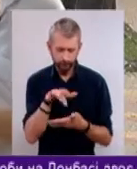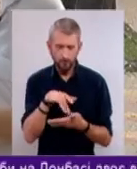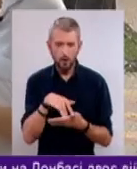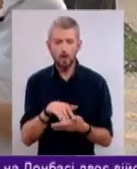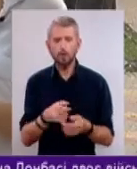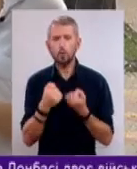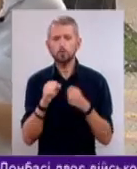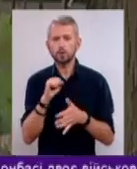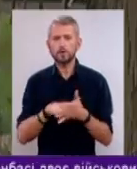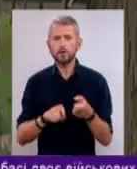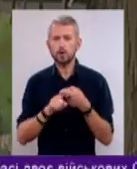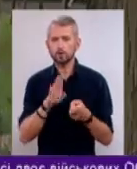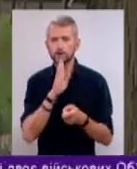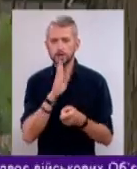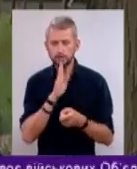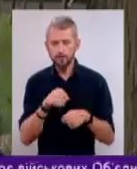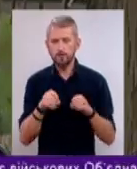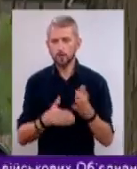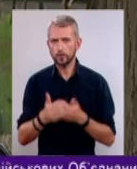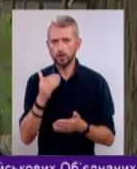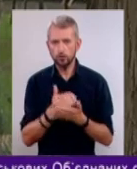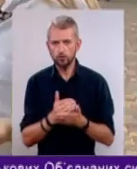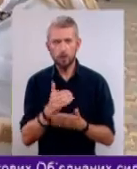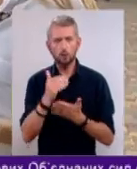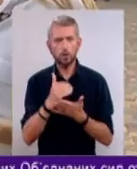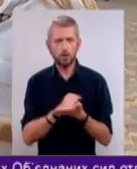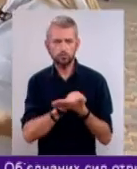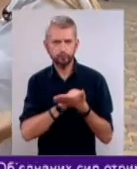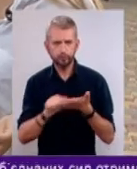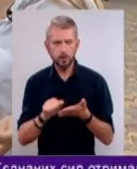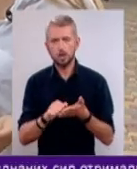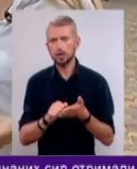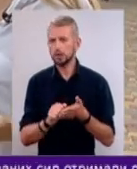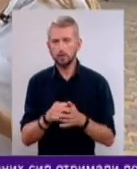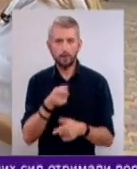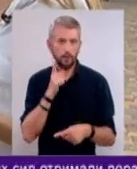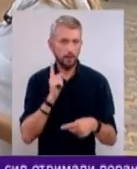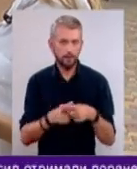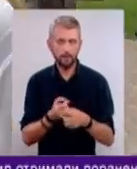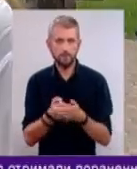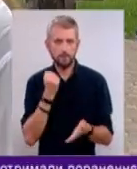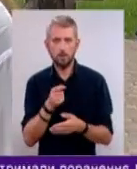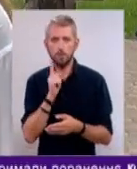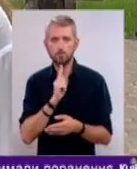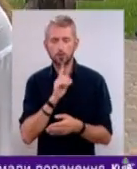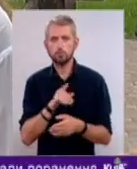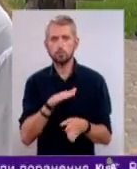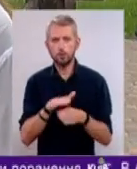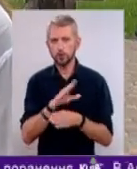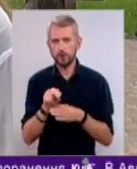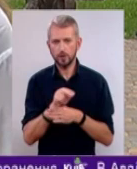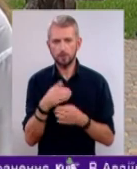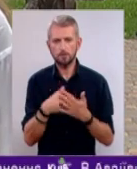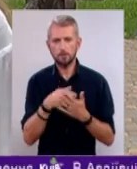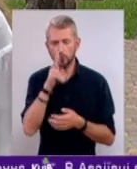дівчина вирішила остаточно. Видалила програму і зареклася завантажувати, поки повністю не вилікується. Близько двох місяців